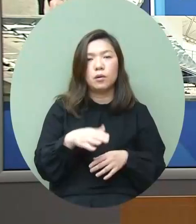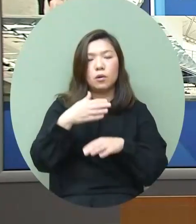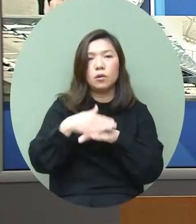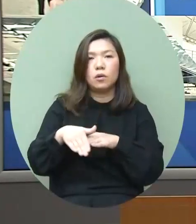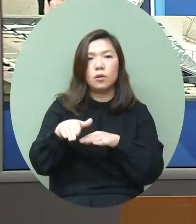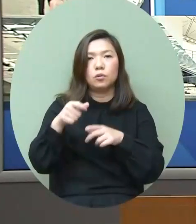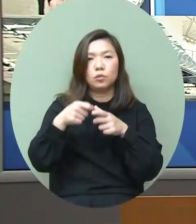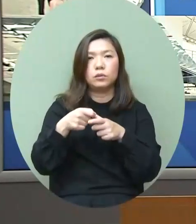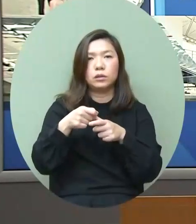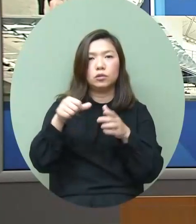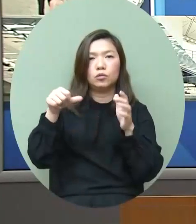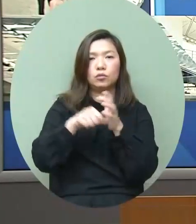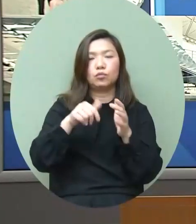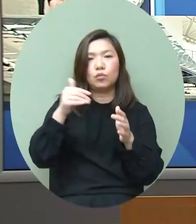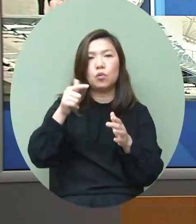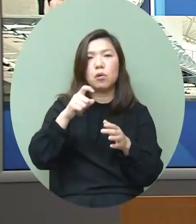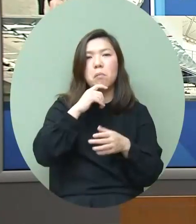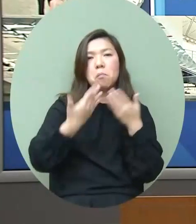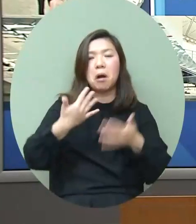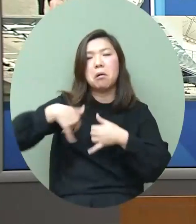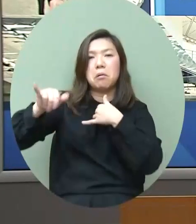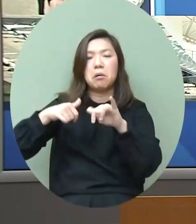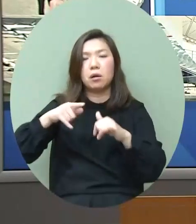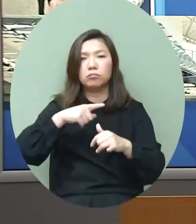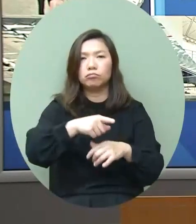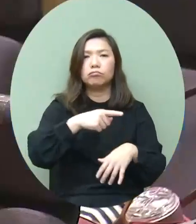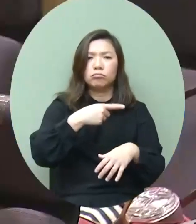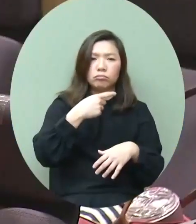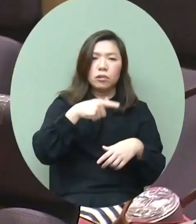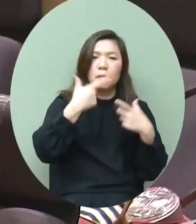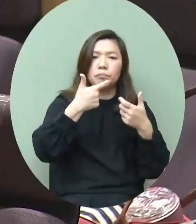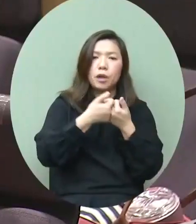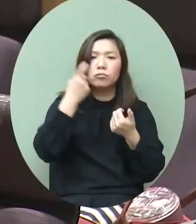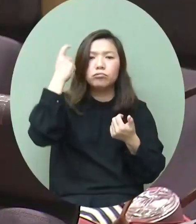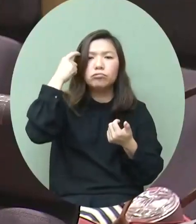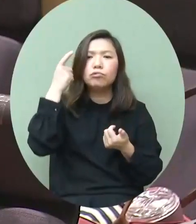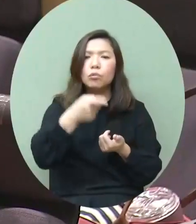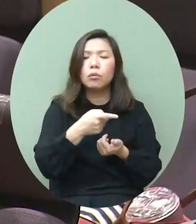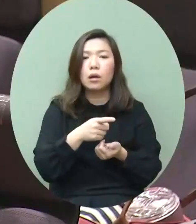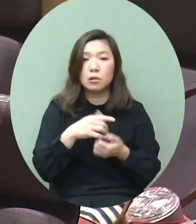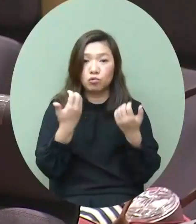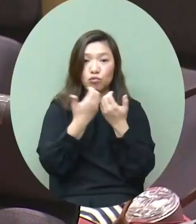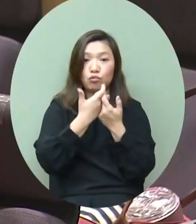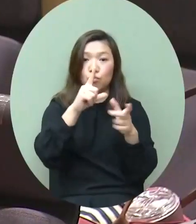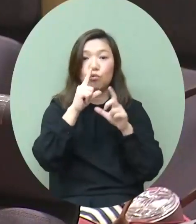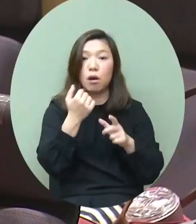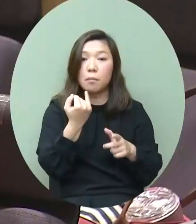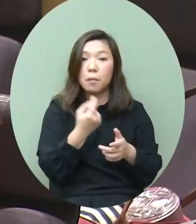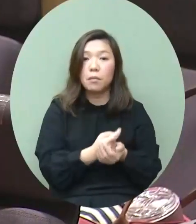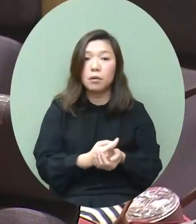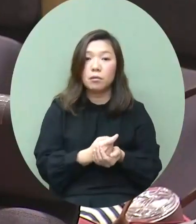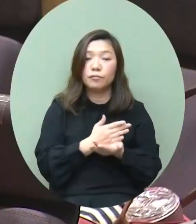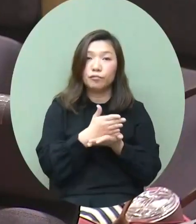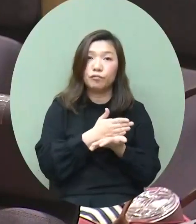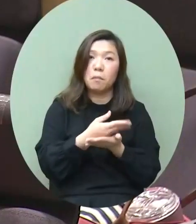公司高層或者一些人員流失了他都說這個是北真的事實會不會有些數字可以跟我們分享還有